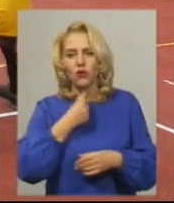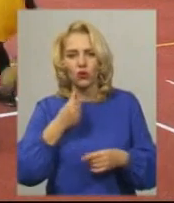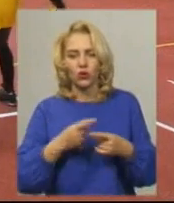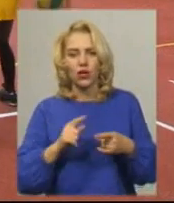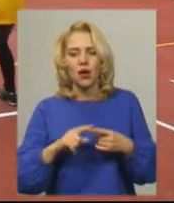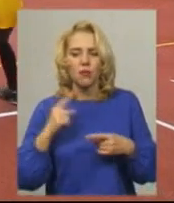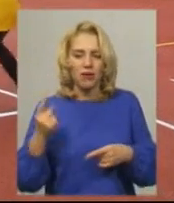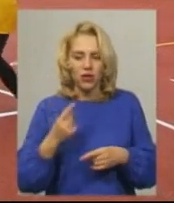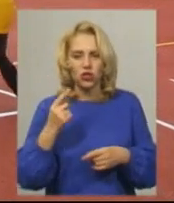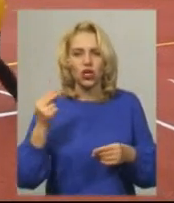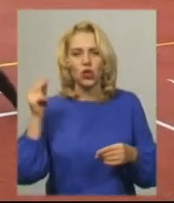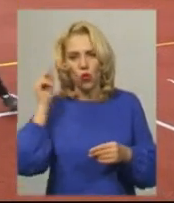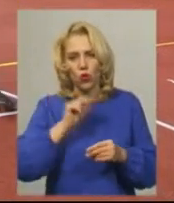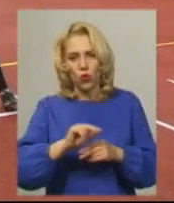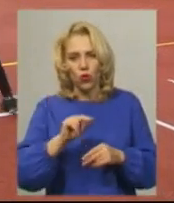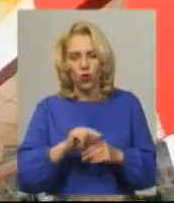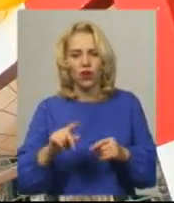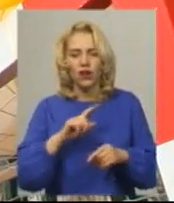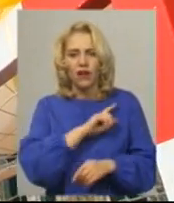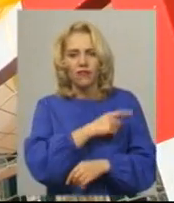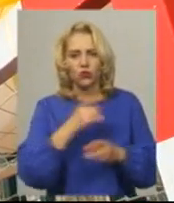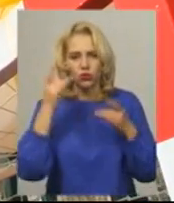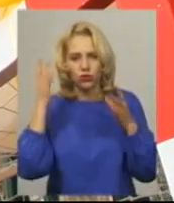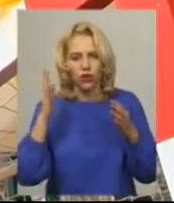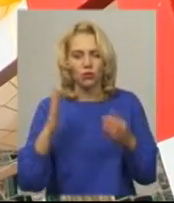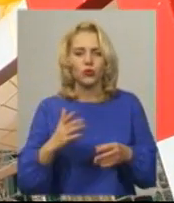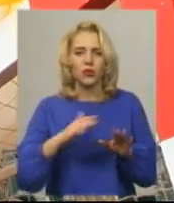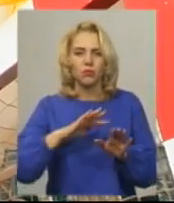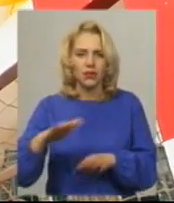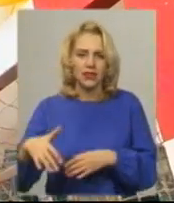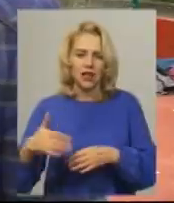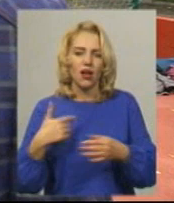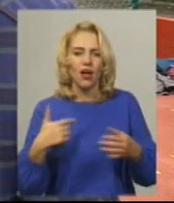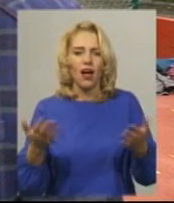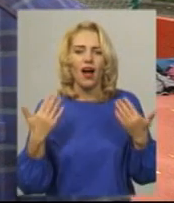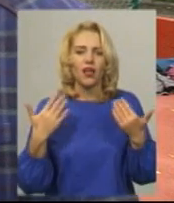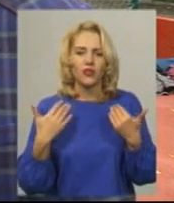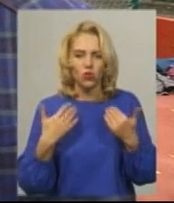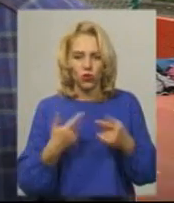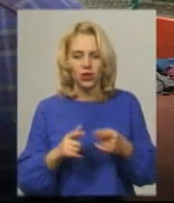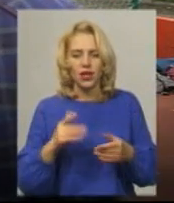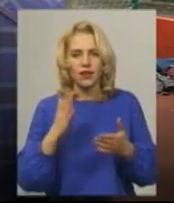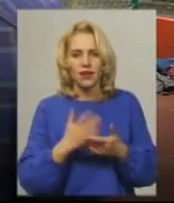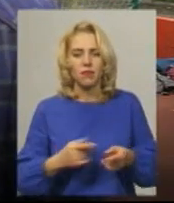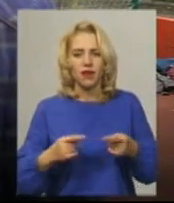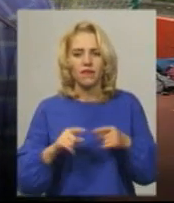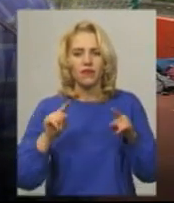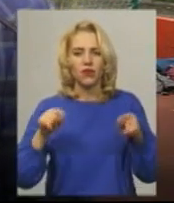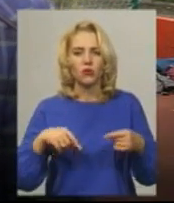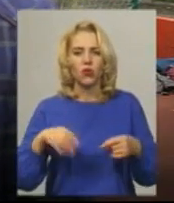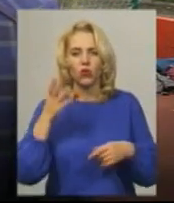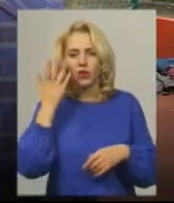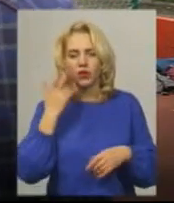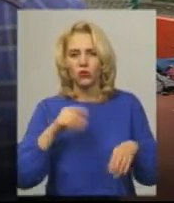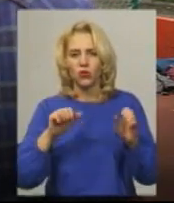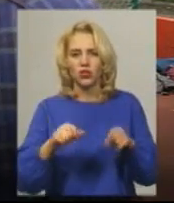відбудеться після осінніх канікул. Андрій Тарабан каже, спортивний майданчик буде для загального доступу. Є певні вимоги, коли